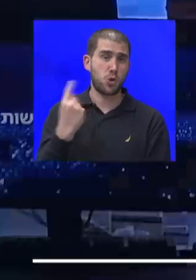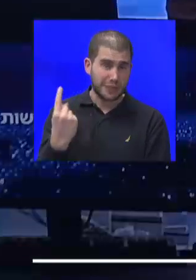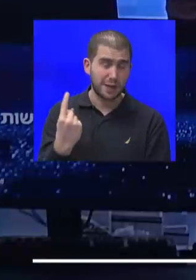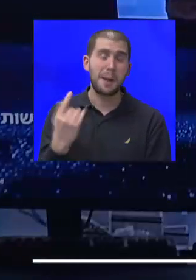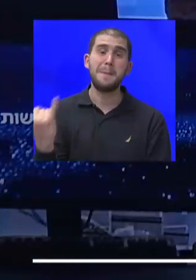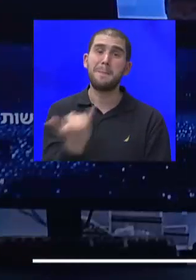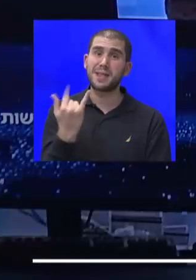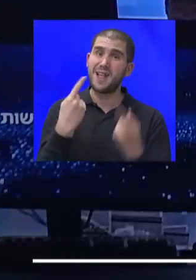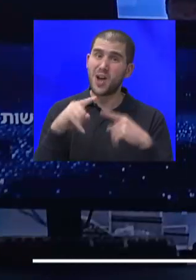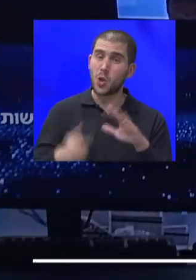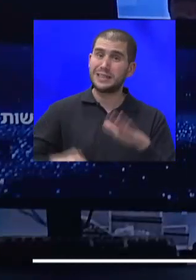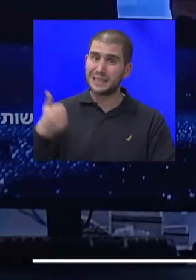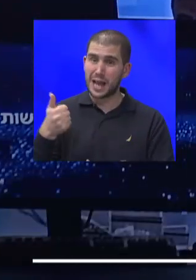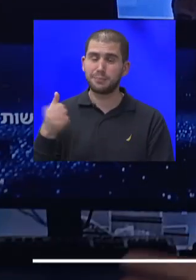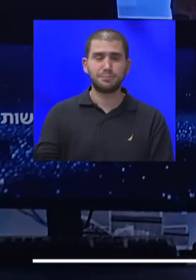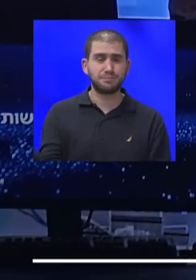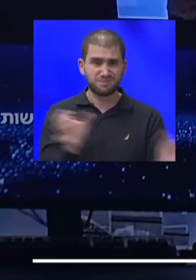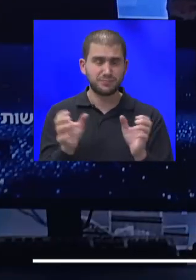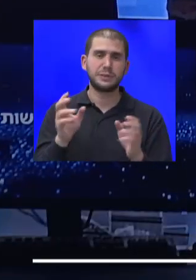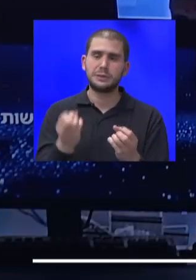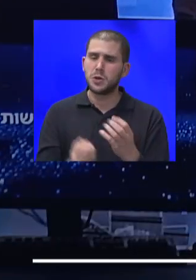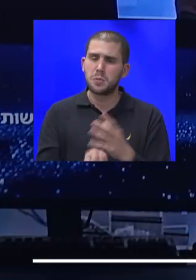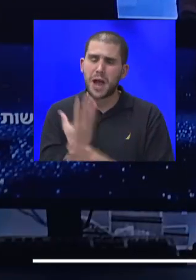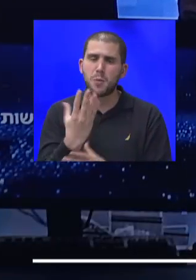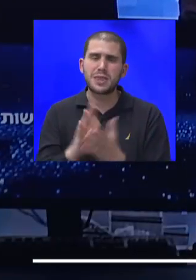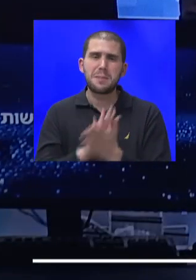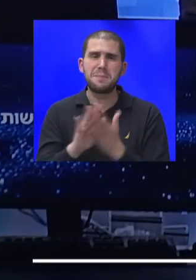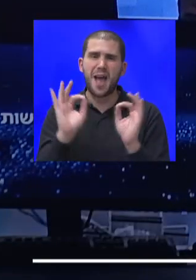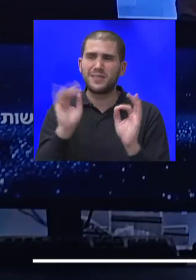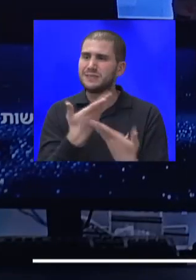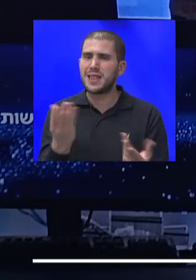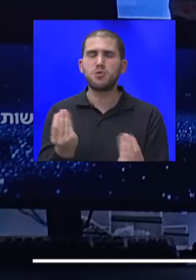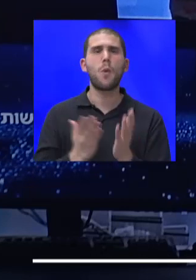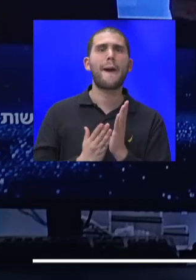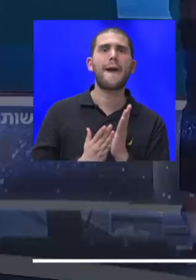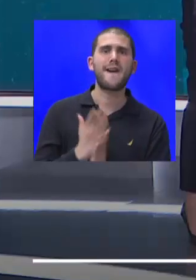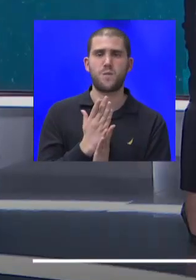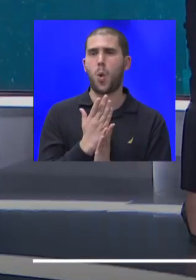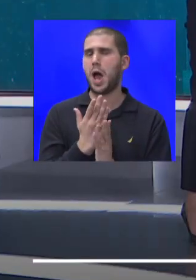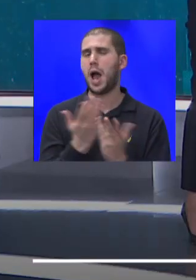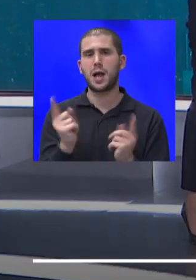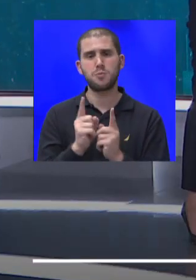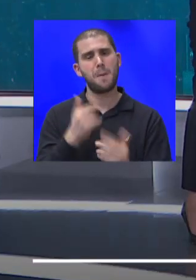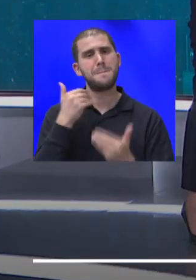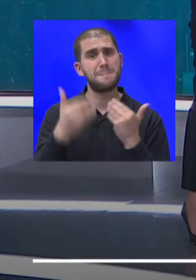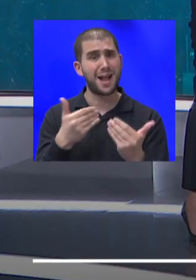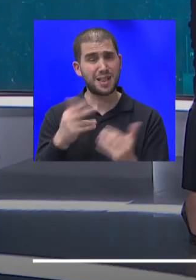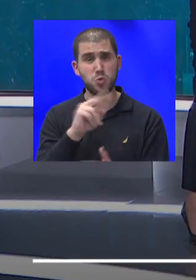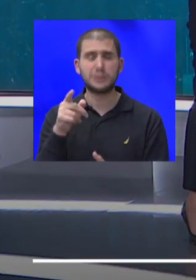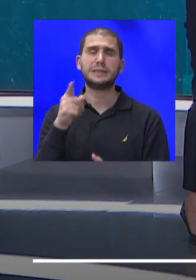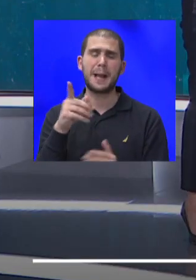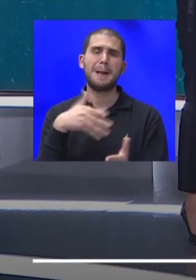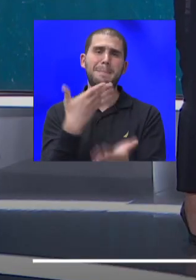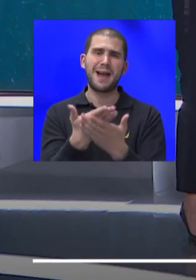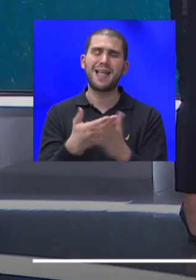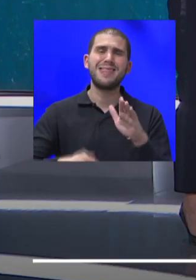מתמנות יש מאין ולא גוף קבוע שמקדם סוגיה מסוימת, זה מעיד גם על ניהול לא כל